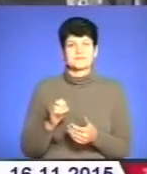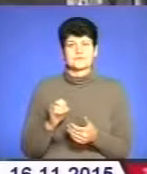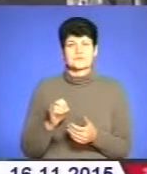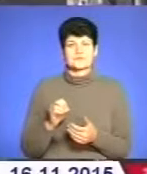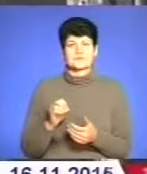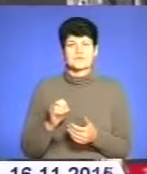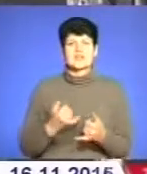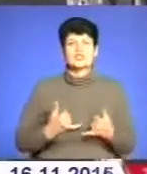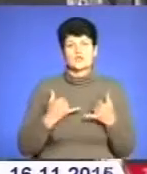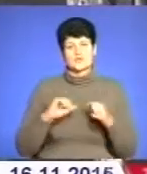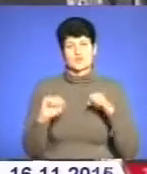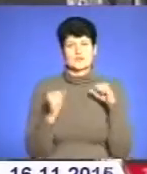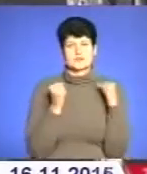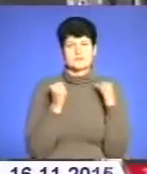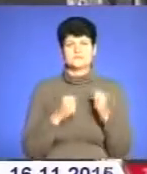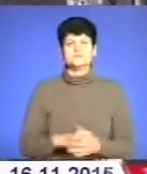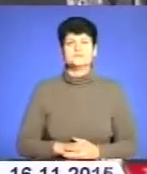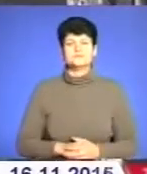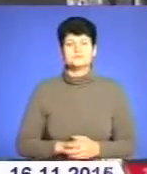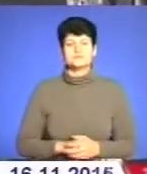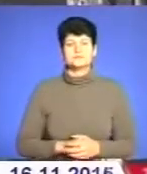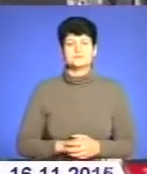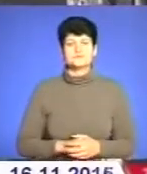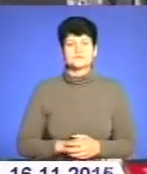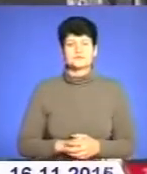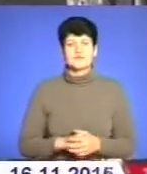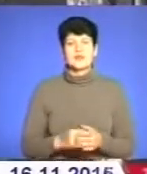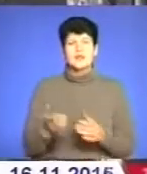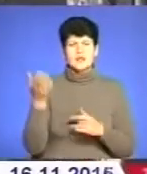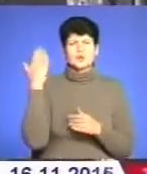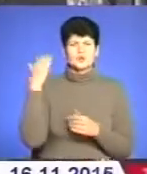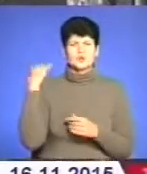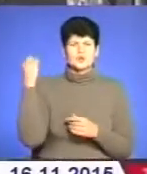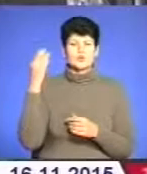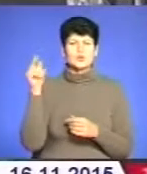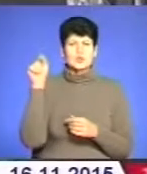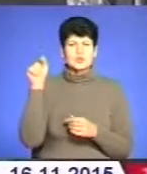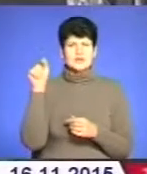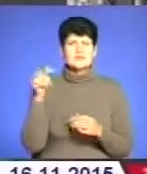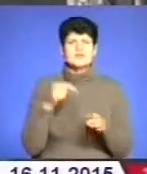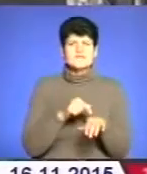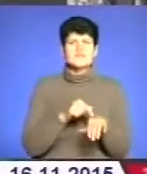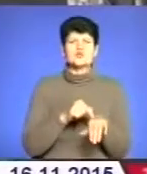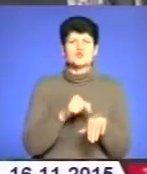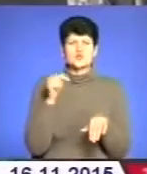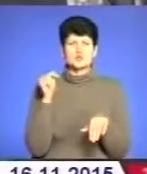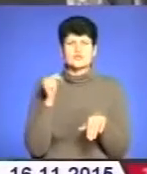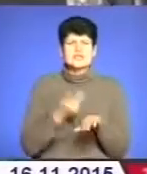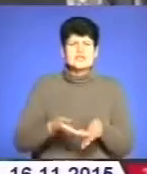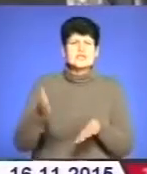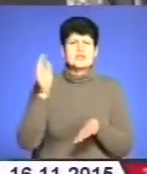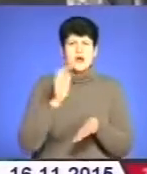Шановні друзі, якраз тоді ми ніколи відчули тягар,